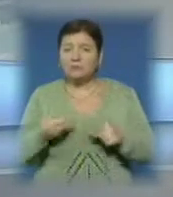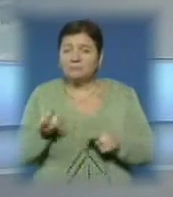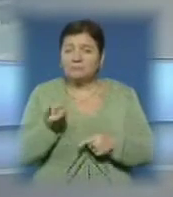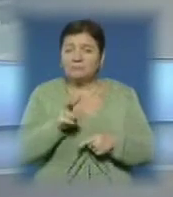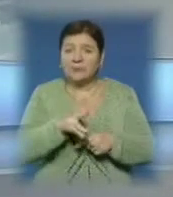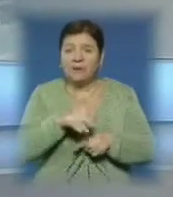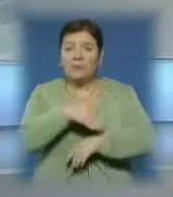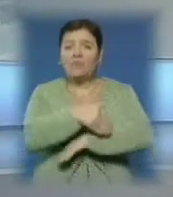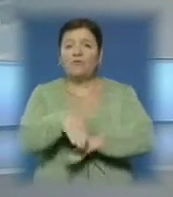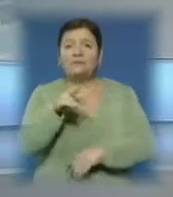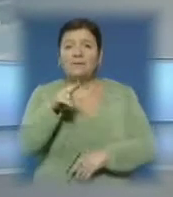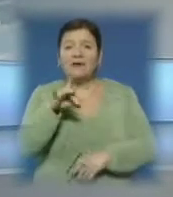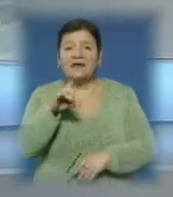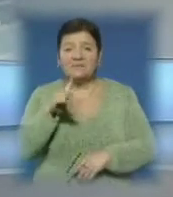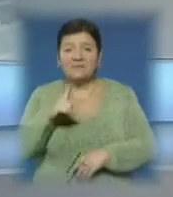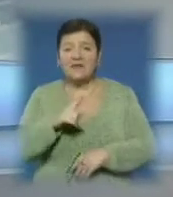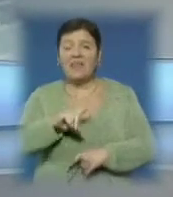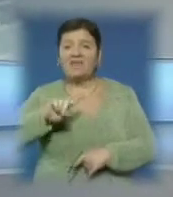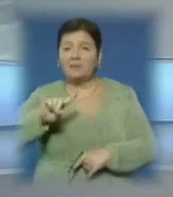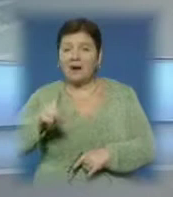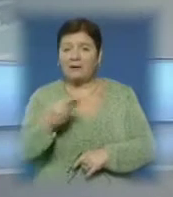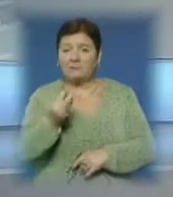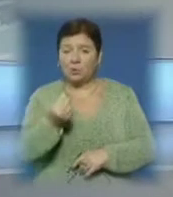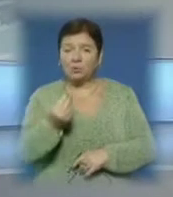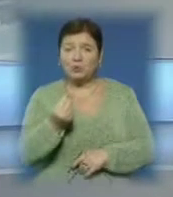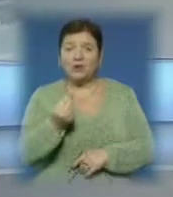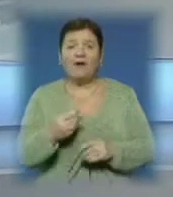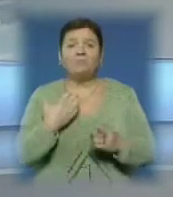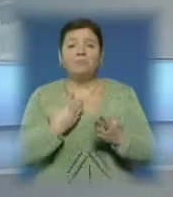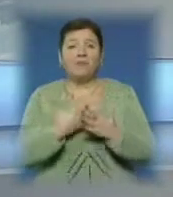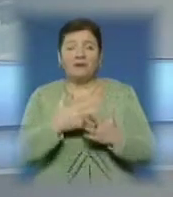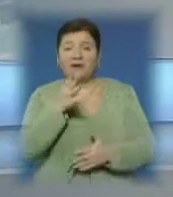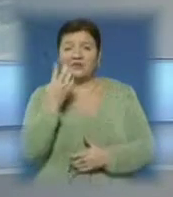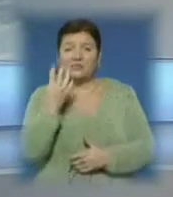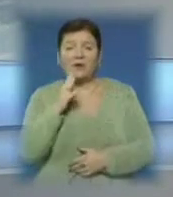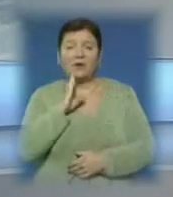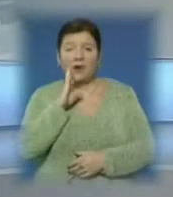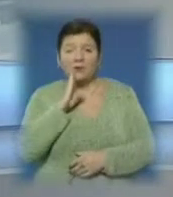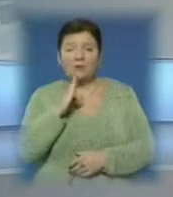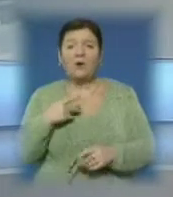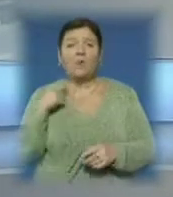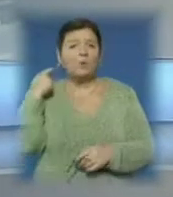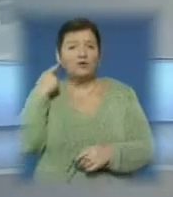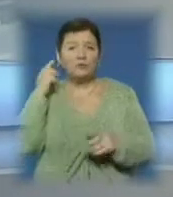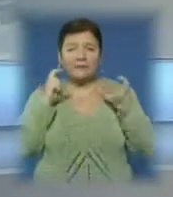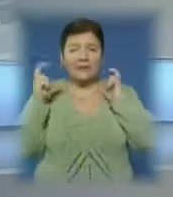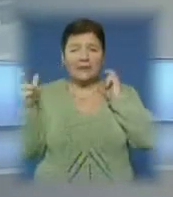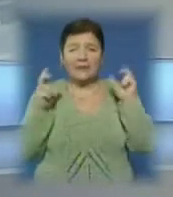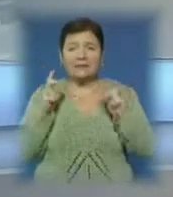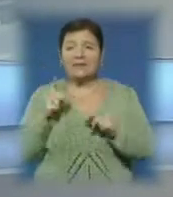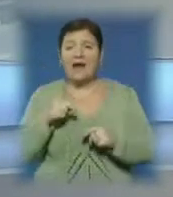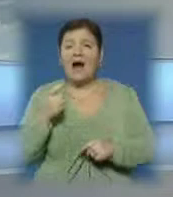вулиці Пряшівській і вимагав від жінки оператора гроші. В досвіда близько четвертої години наряд патрулів почув крик зі сторони